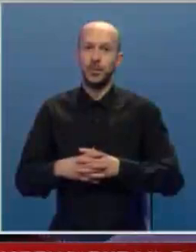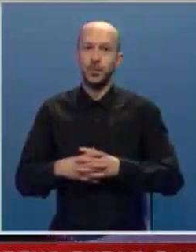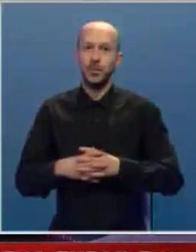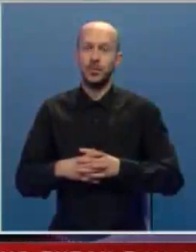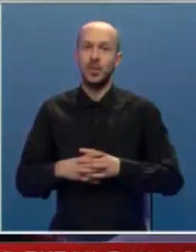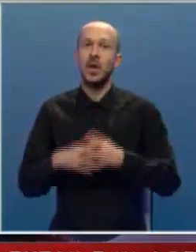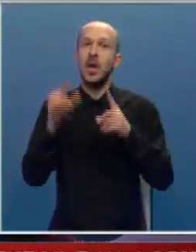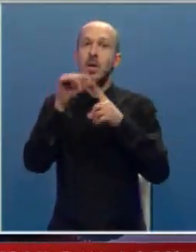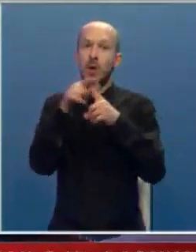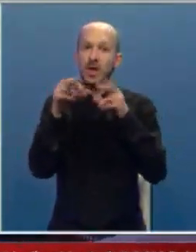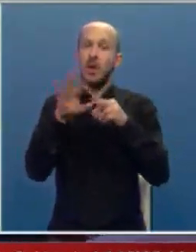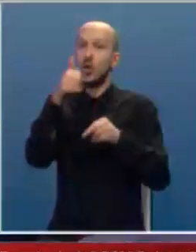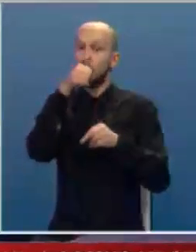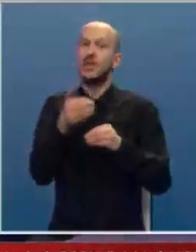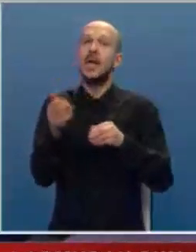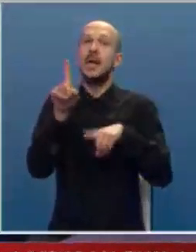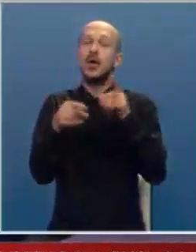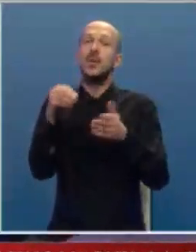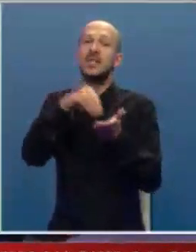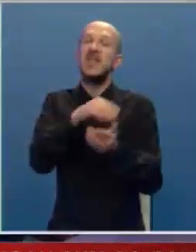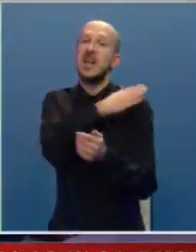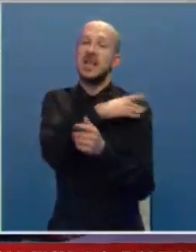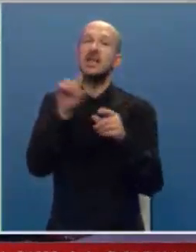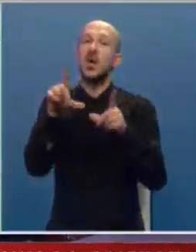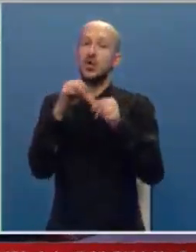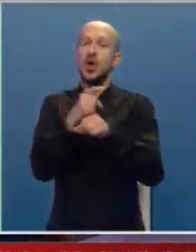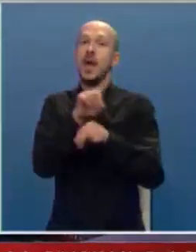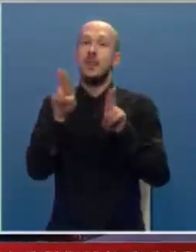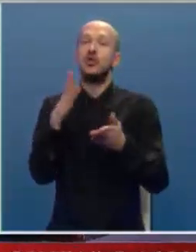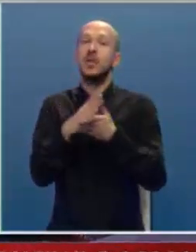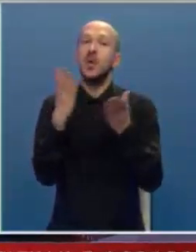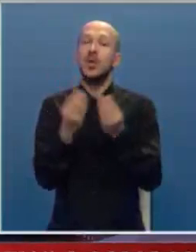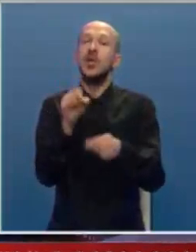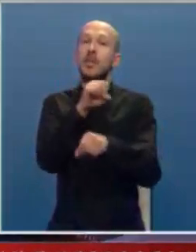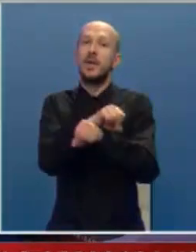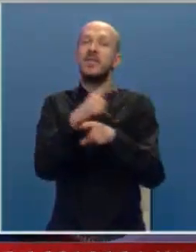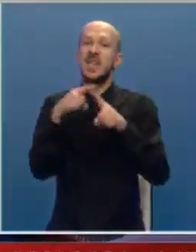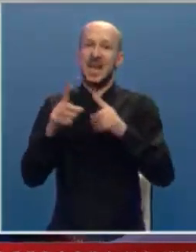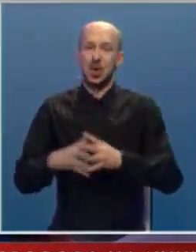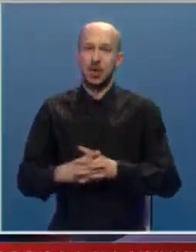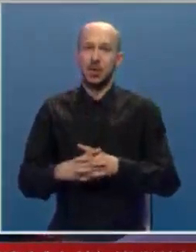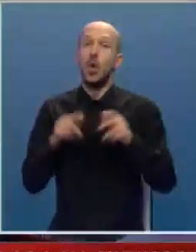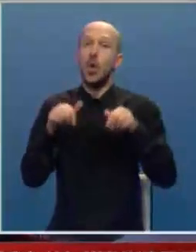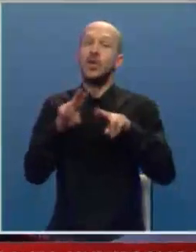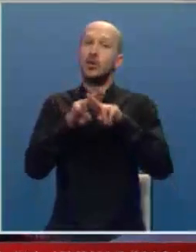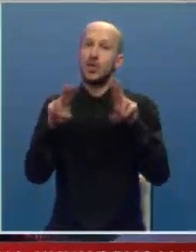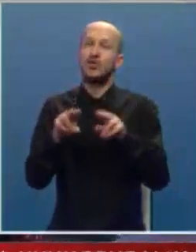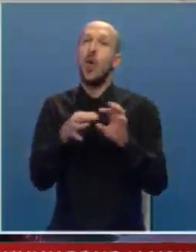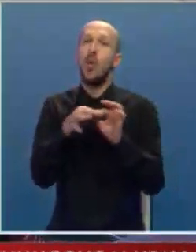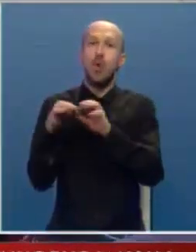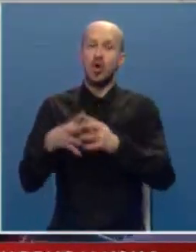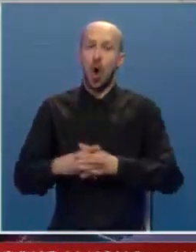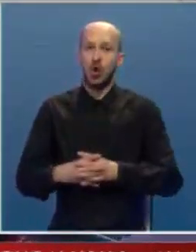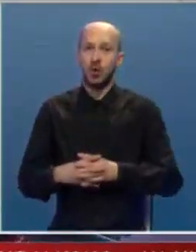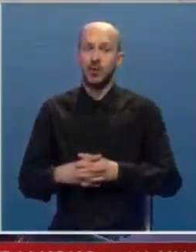Pojenta je u tome da ono što se nekom stavlja na TRD učinio ne može ujedno biti pritvorski razlog. A ovde tužilaštvo uporno